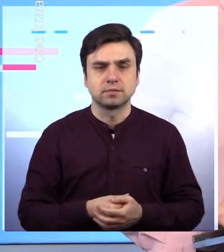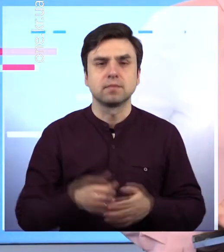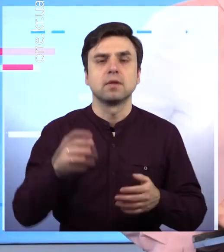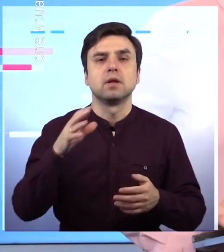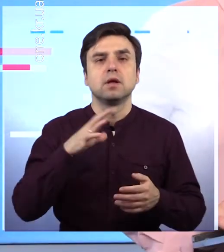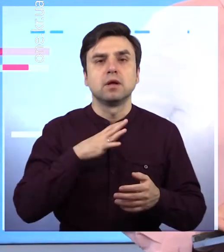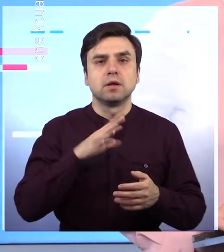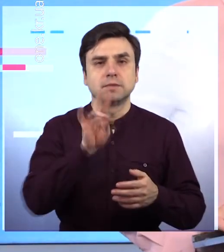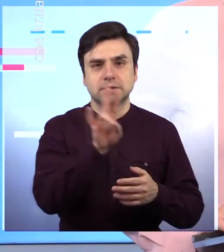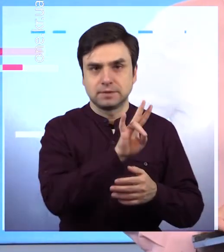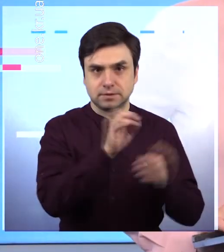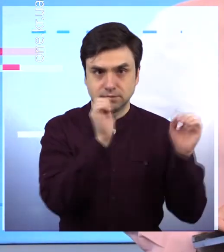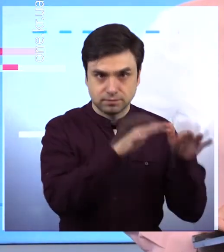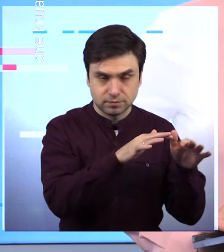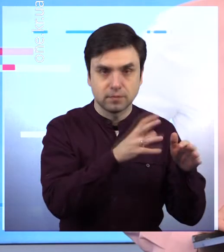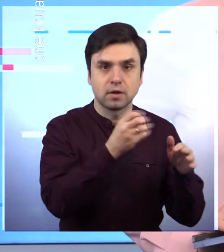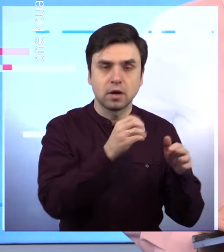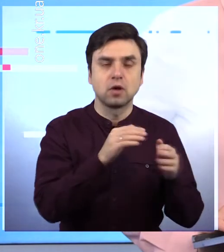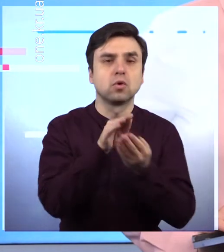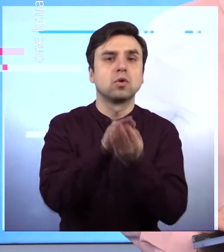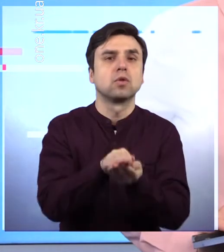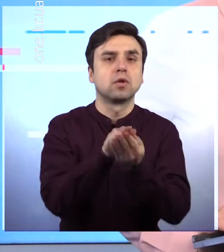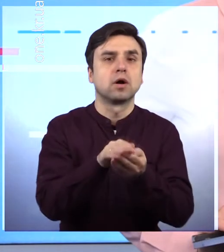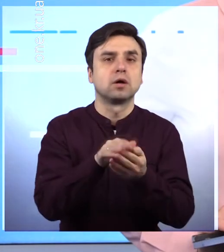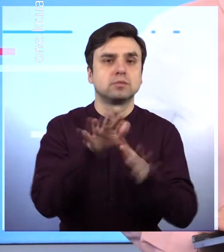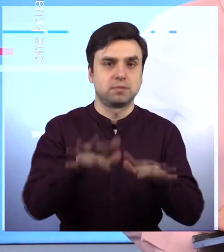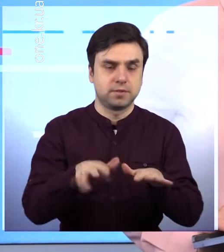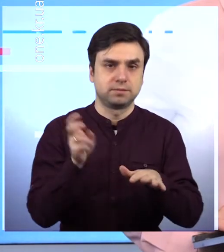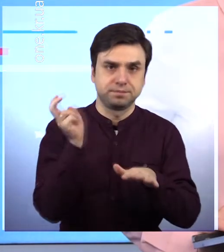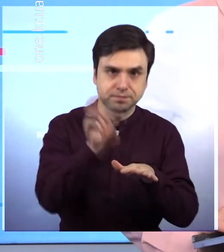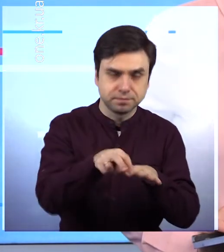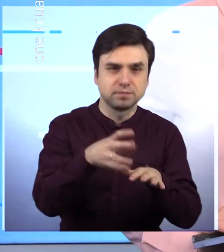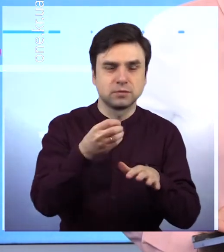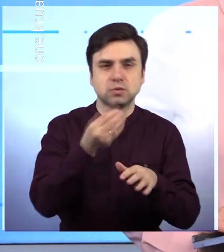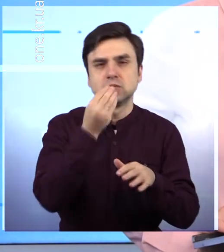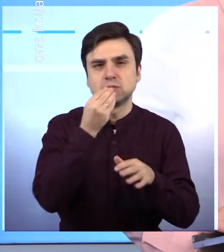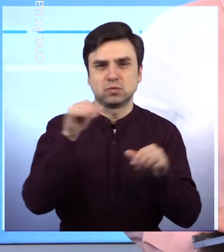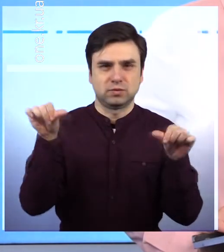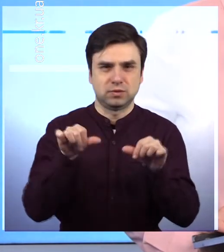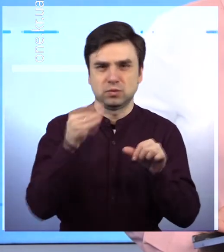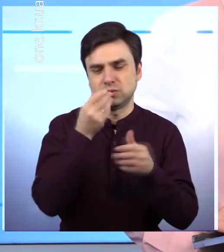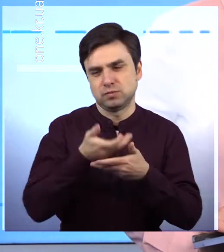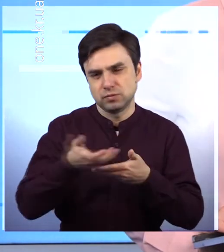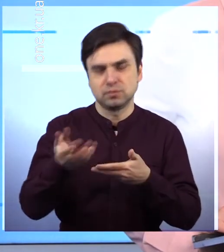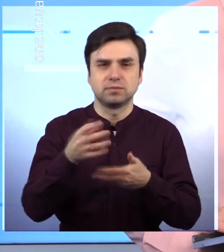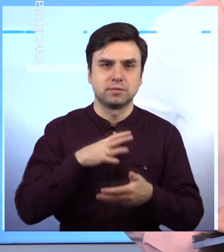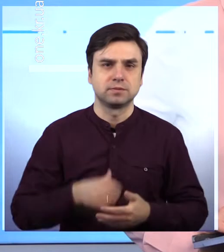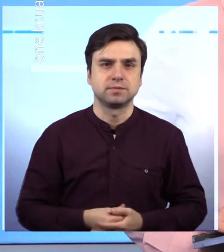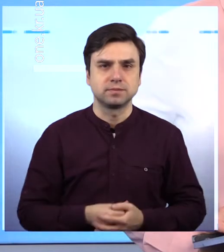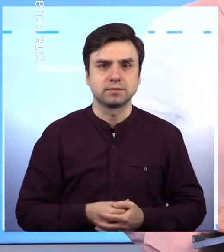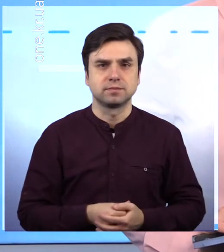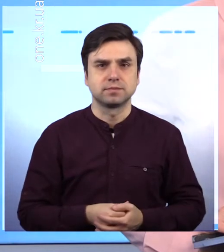Ювілей Криворізької довгожительки. Свій сотий день народження відзначила одна з восьми довгожителів Кривого Рогу Тетяна